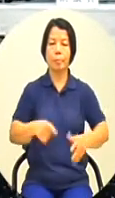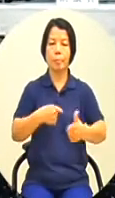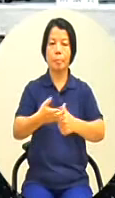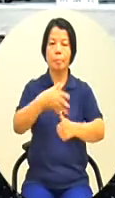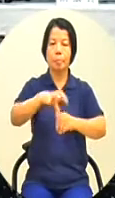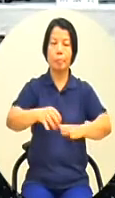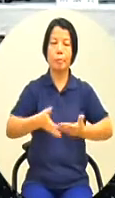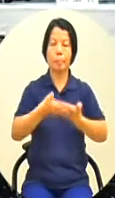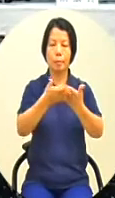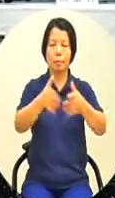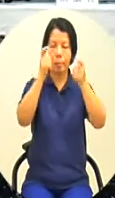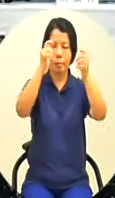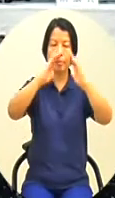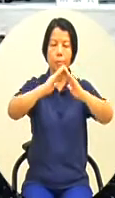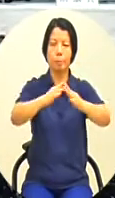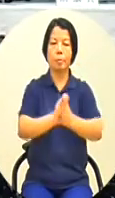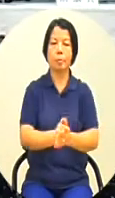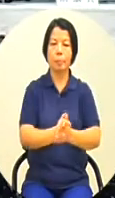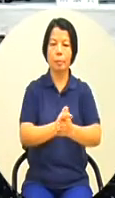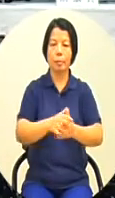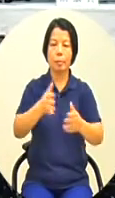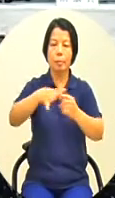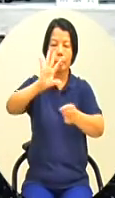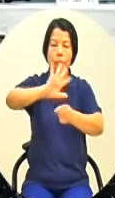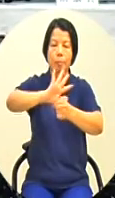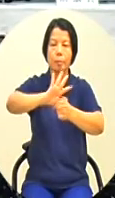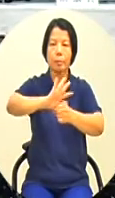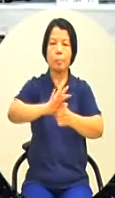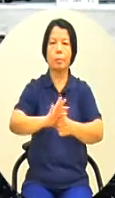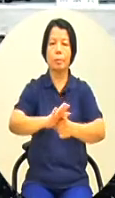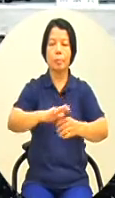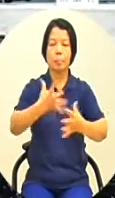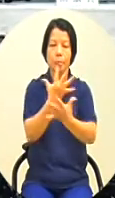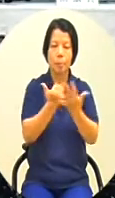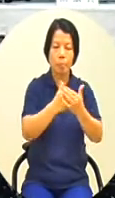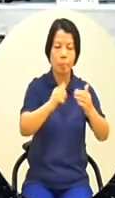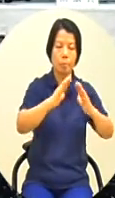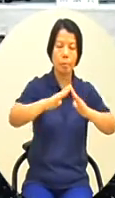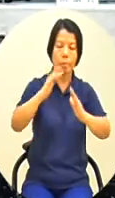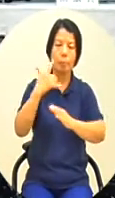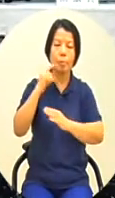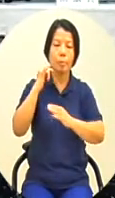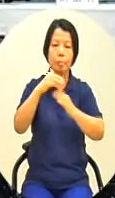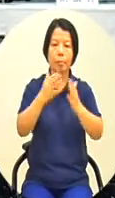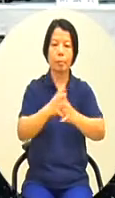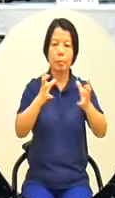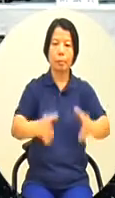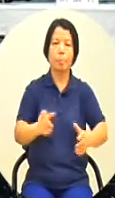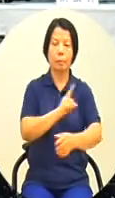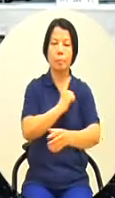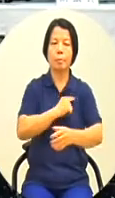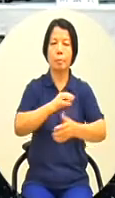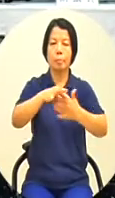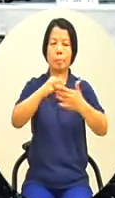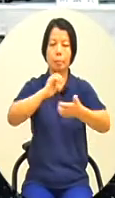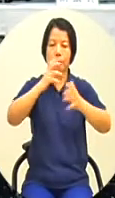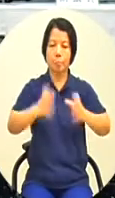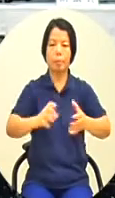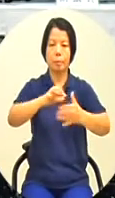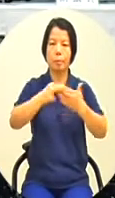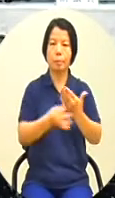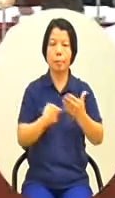提出來是高雄市高級中等以下學校學生家長會設置自治條例我們議會